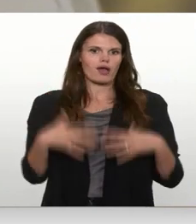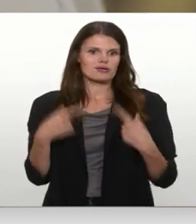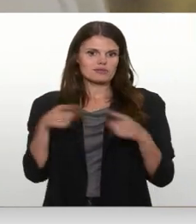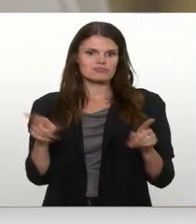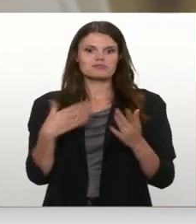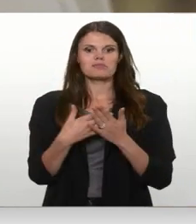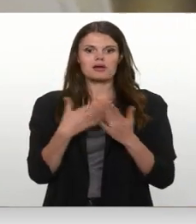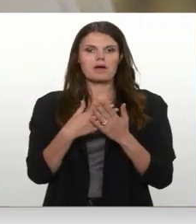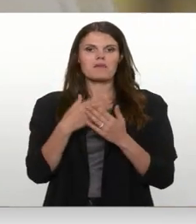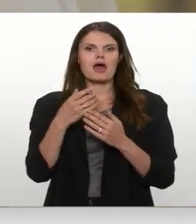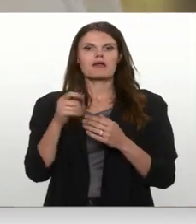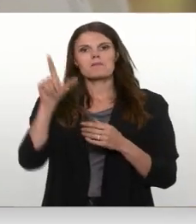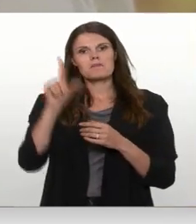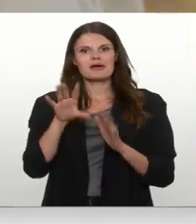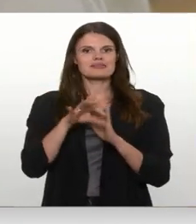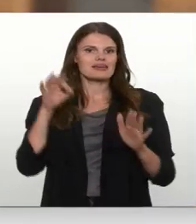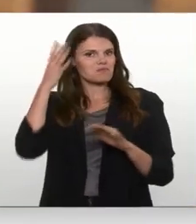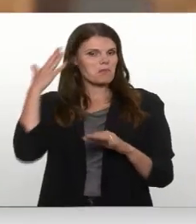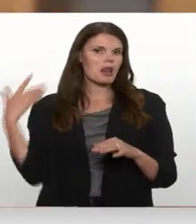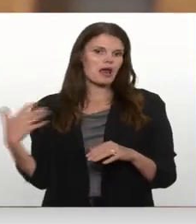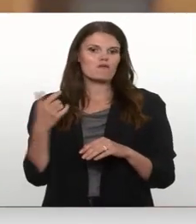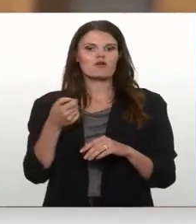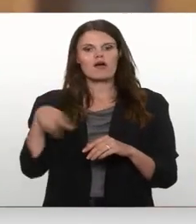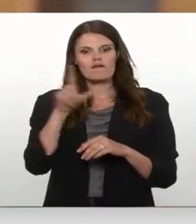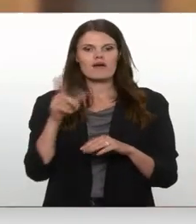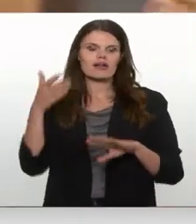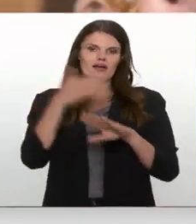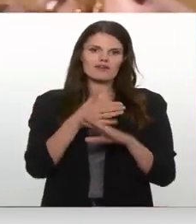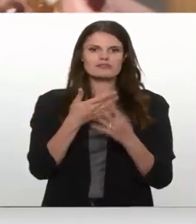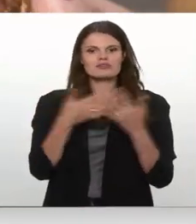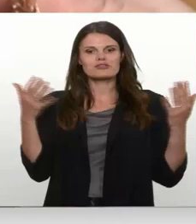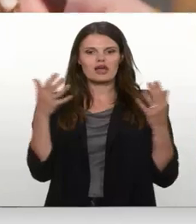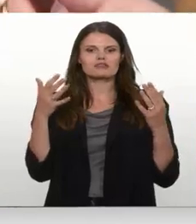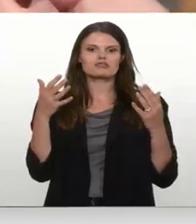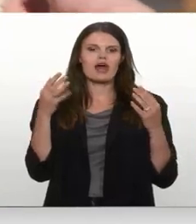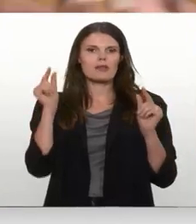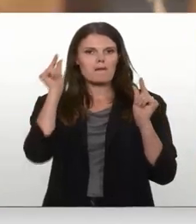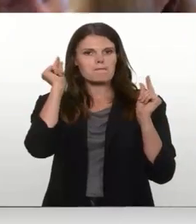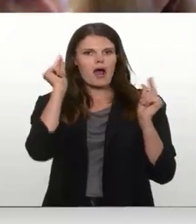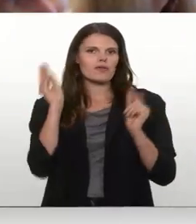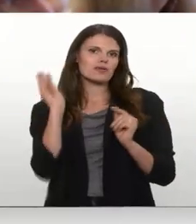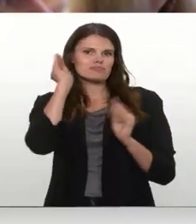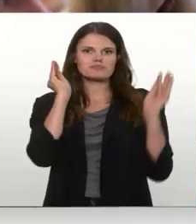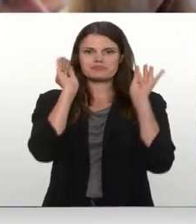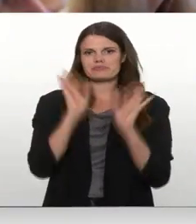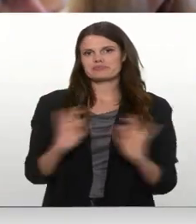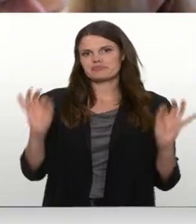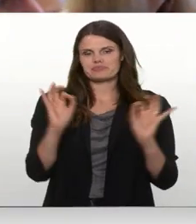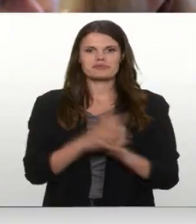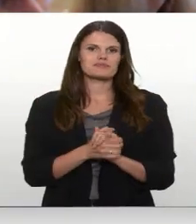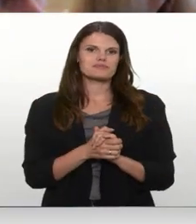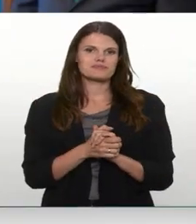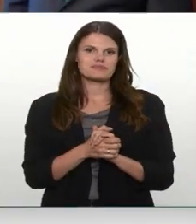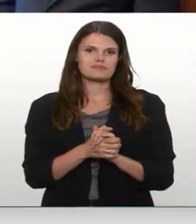Piemēram, līgavas mazāk izvēlas plīvuras tos vairāk aiztai ar dažādām galvas un maturotām. Dianā Bultiņa, Igors